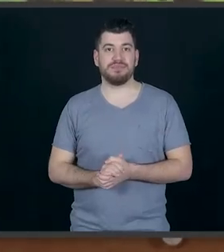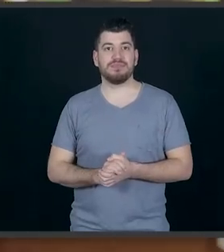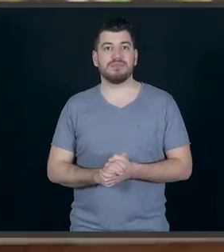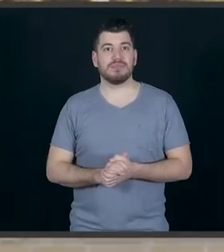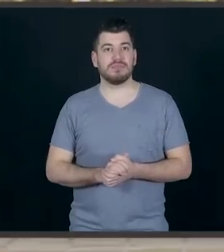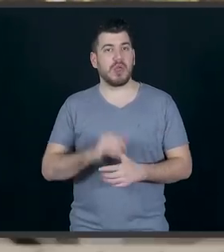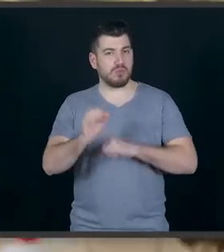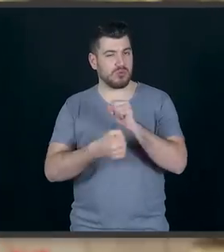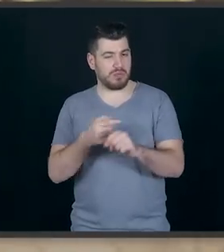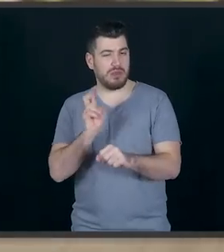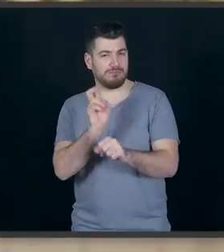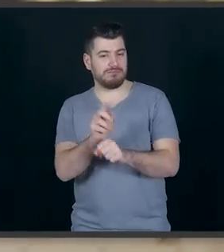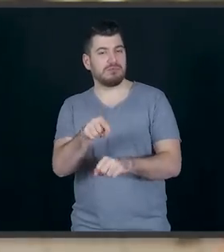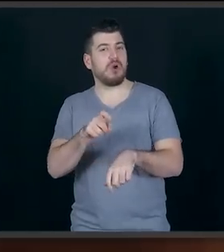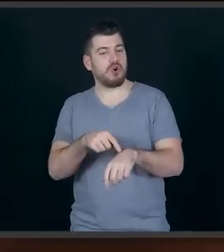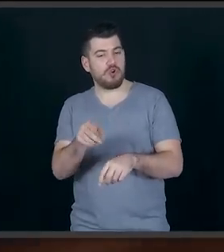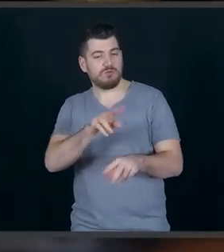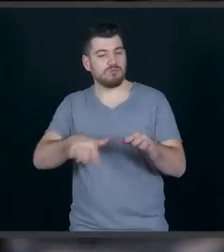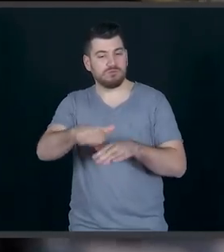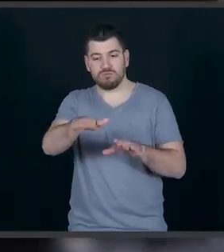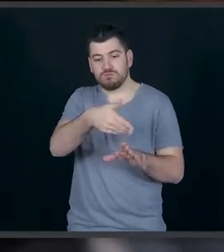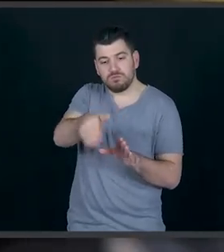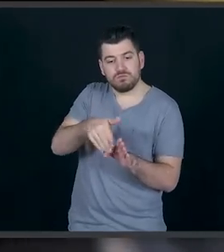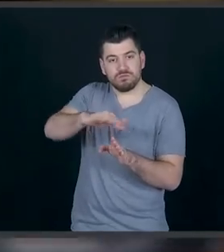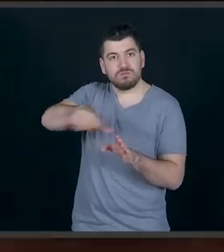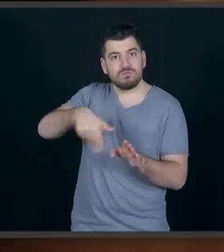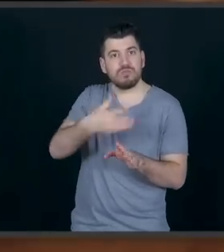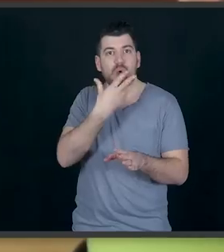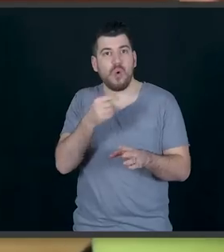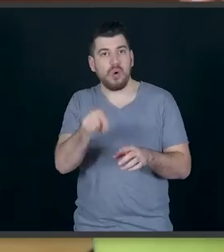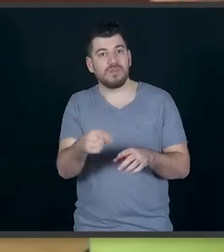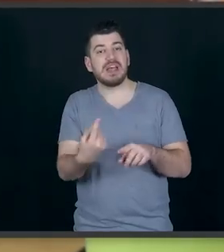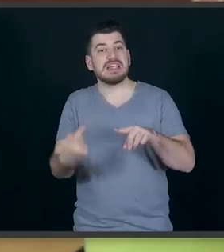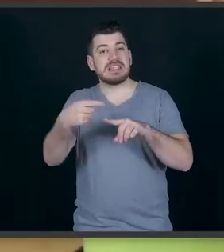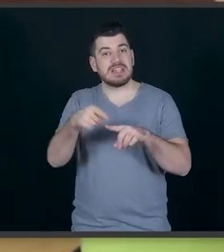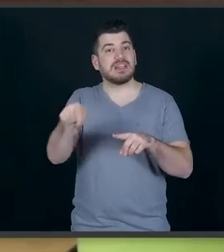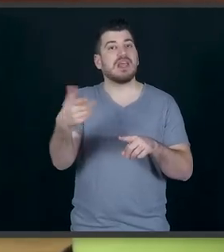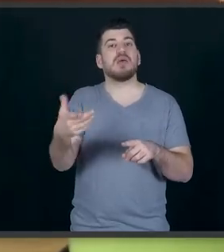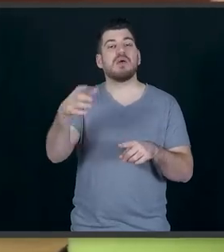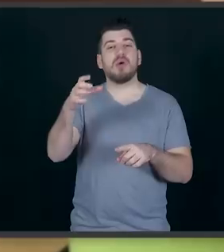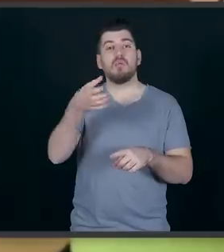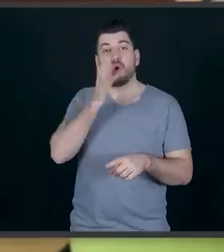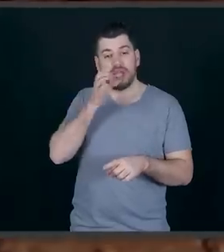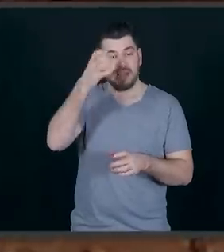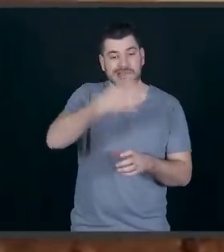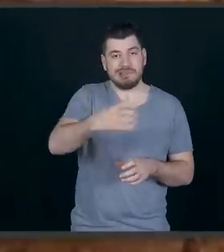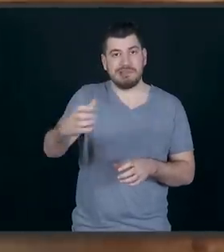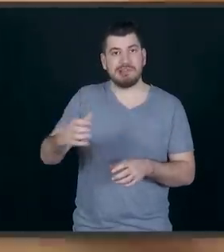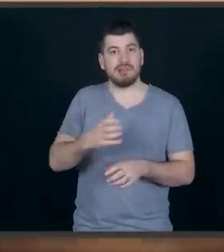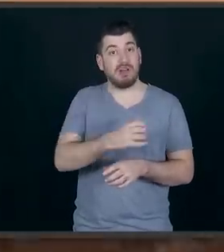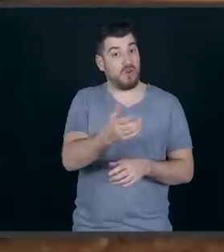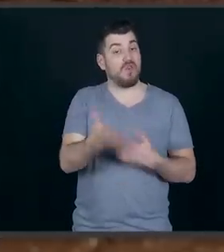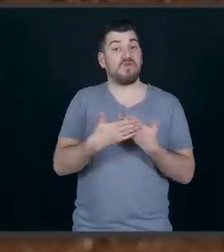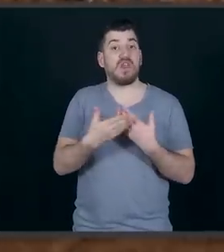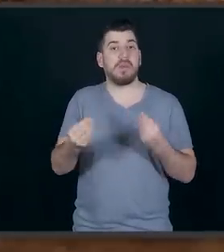Ντύνουμε λίγο παραπάνω χρόνο για να το κάνουμε έτσι όμορφο. Στην αρχή μπορείτε να το κάνετε με το ποτήρι όπως το κάνω και εγώ. Το ποτήρι βοηθάει πάρα